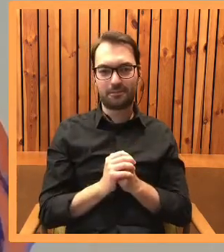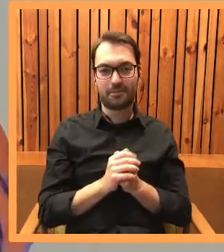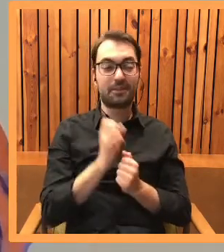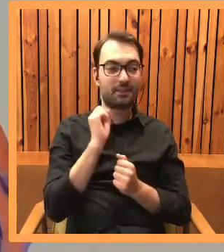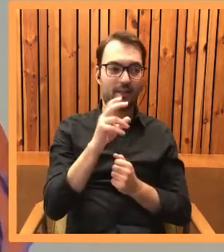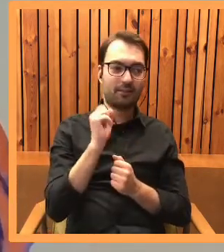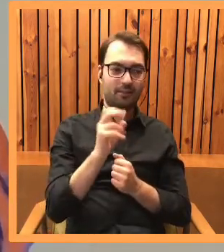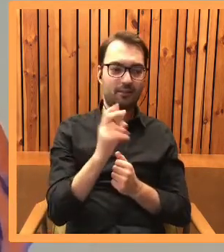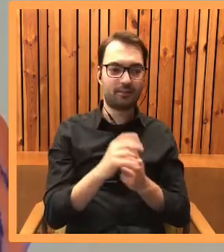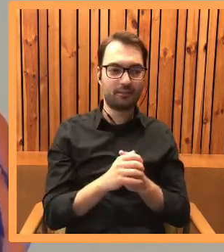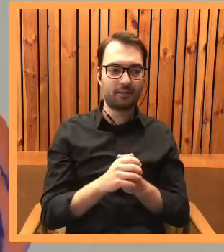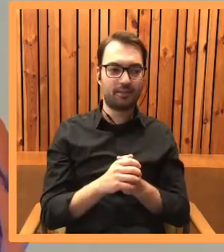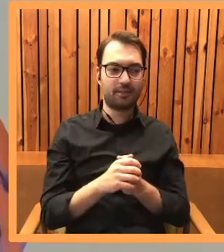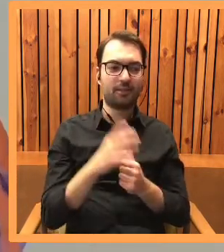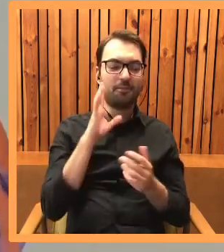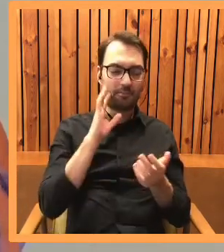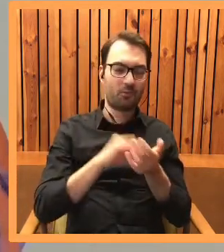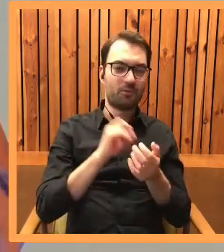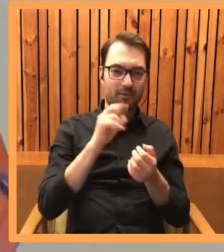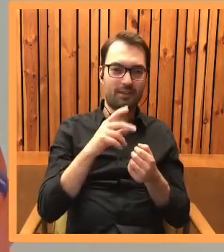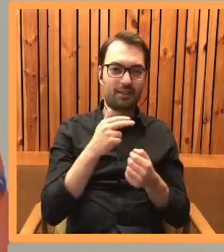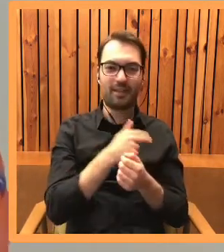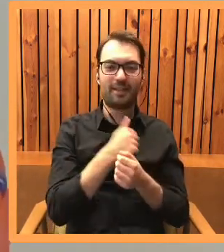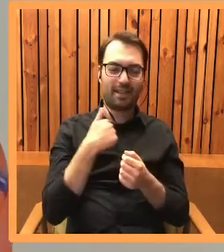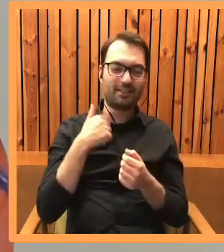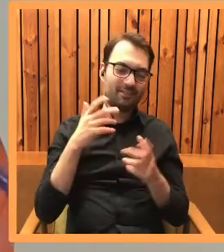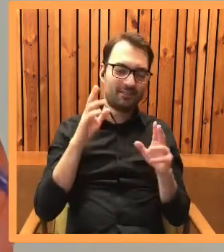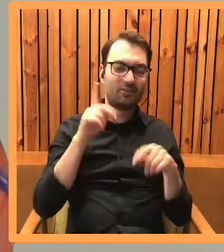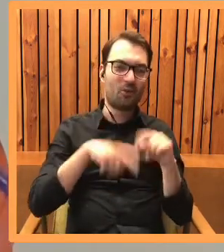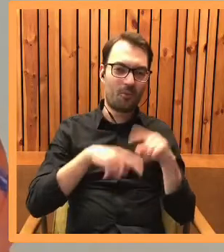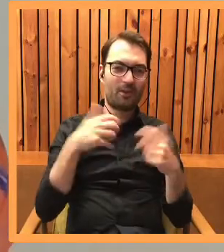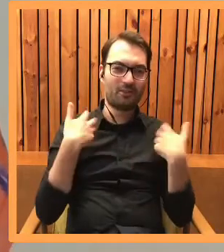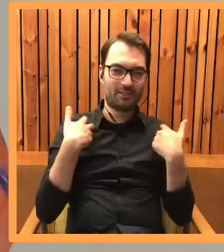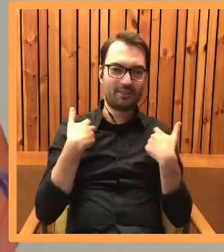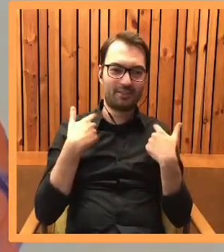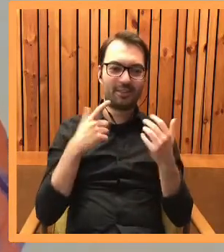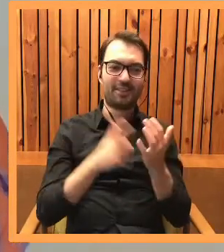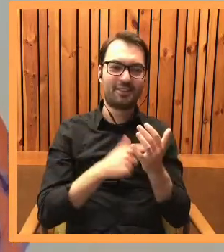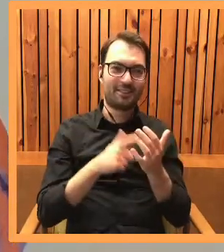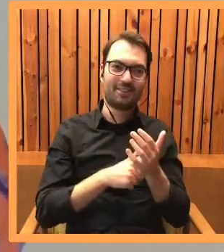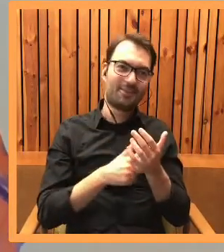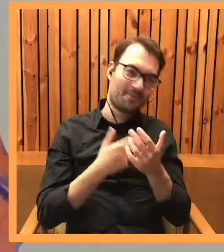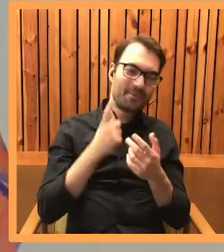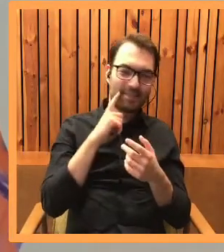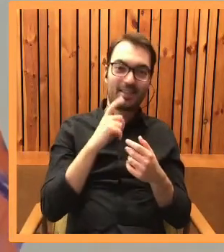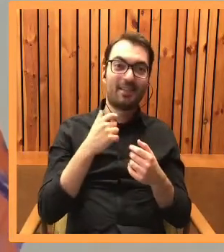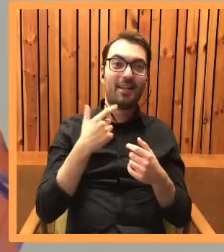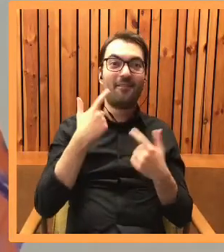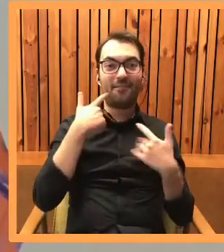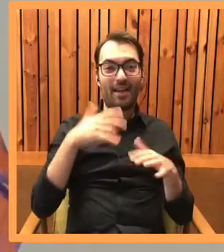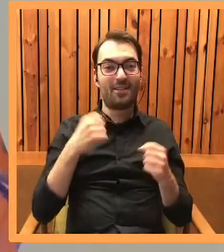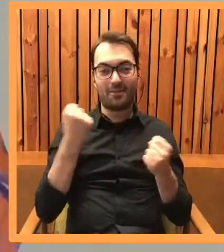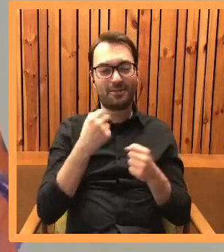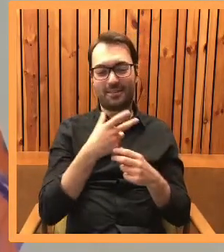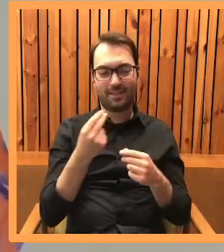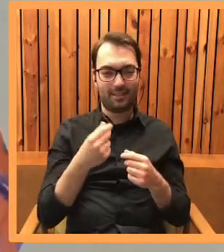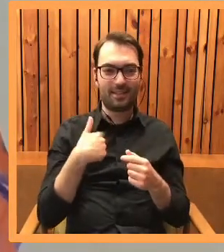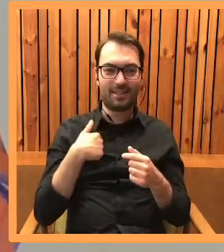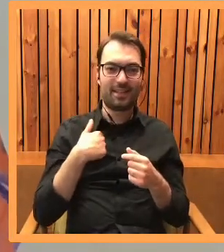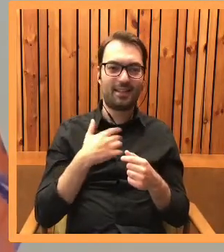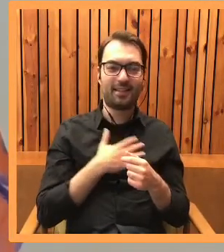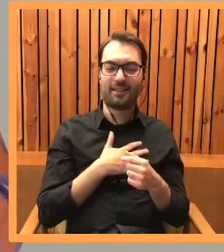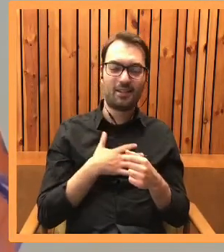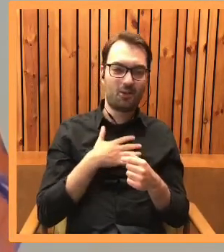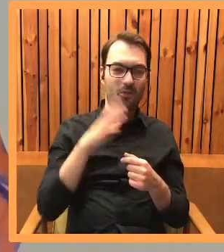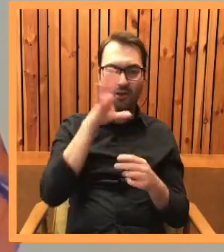Tak, tak. No tutaj się powtórzę rzeczywiście, to nasze życie na co dzień często nie bywa radosne, a ja osobiście nie